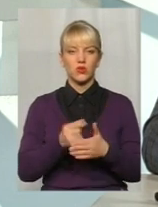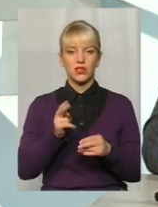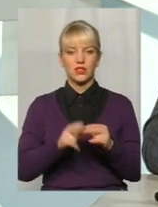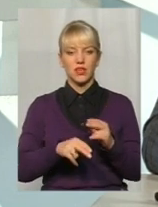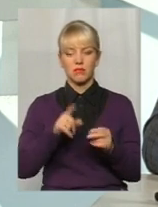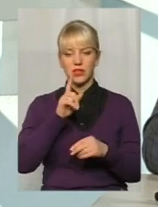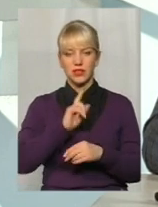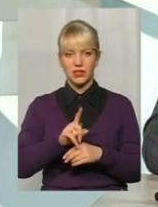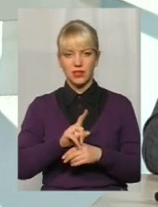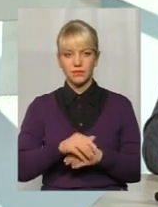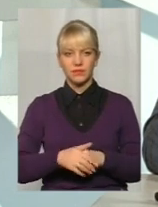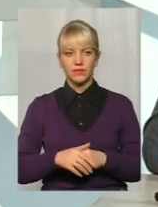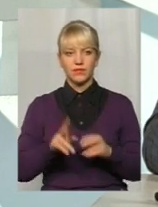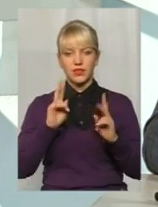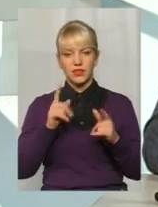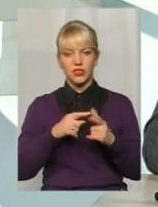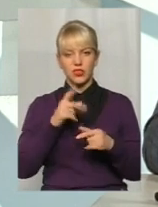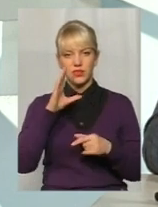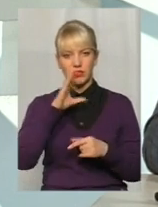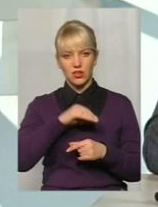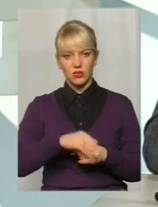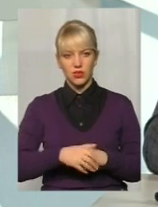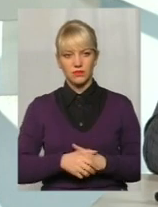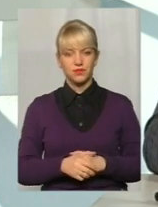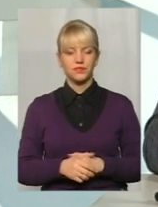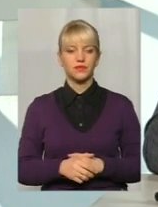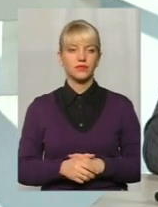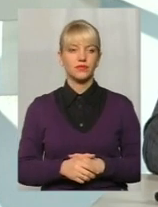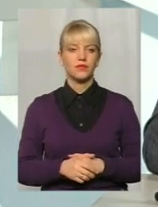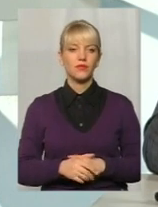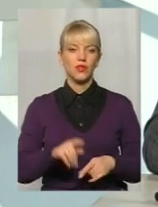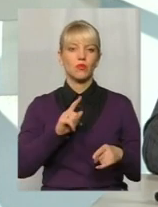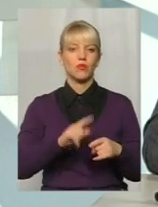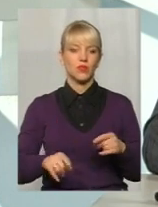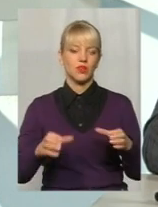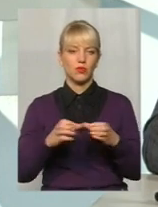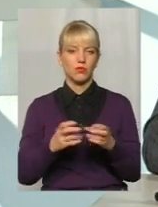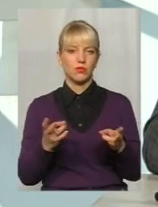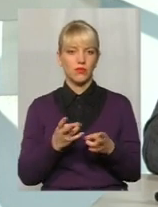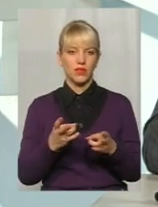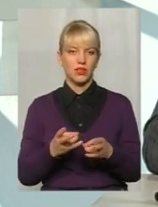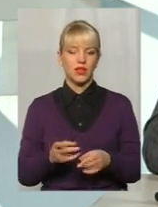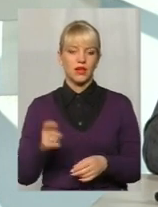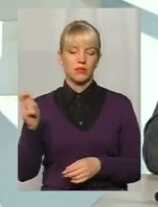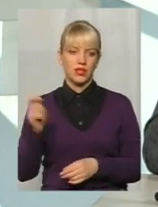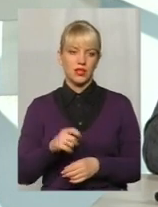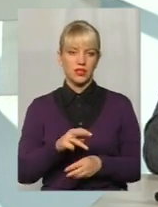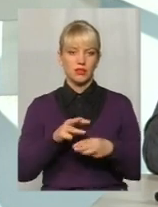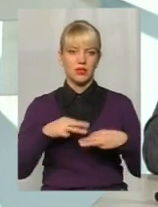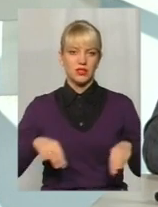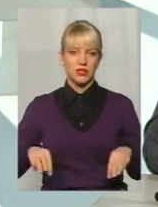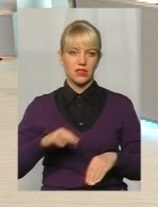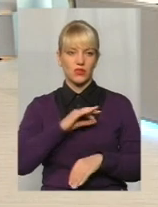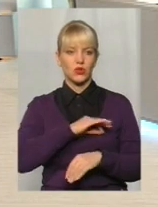місяця, не знаю, чи встигнуть, мобільна група має приїхати з Міністерства юстиції для